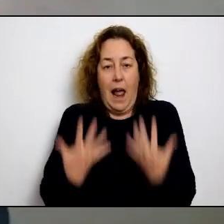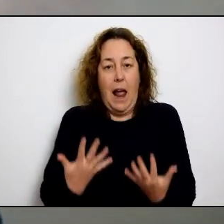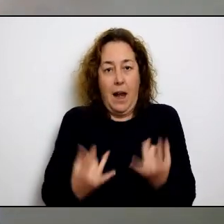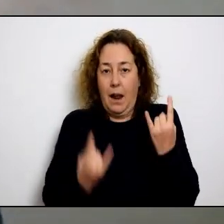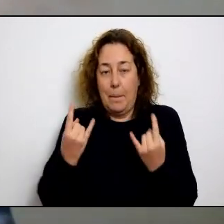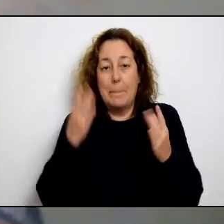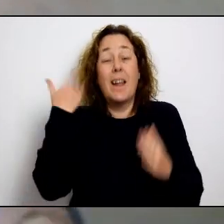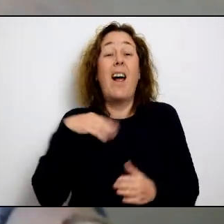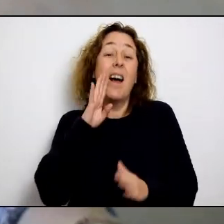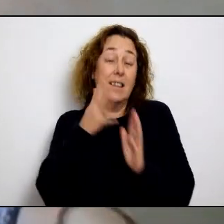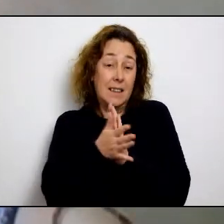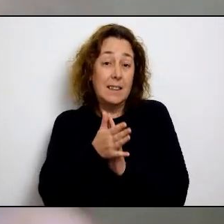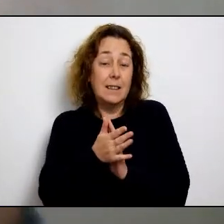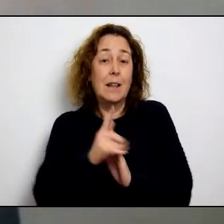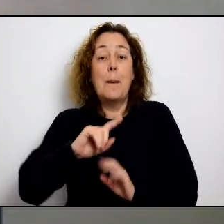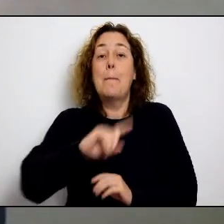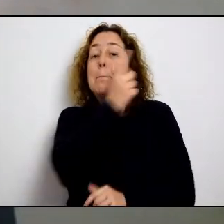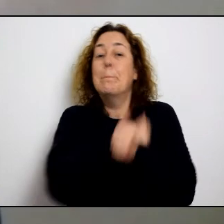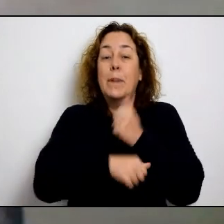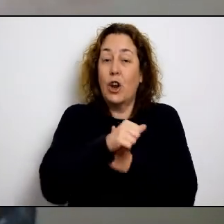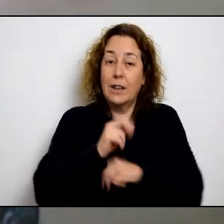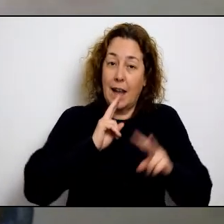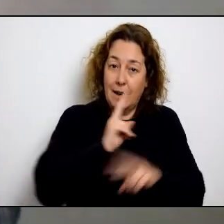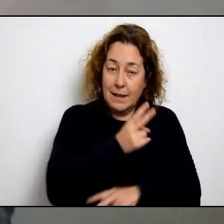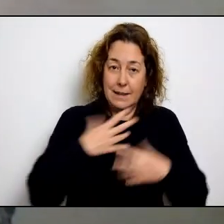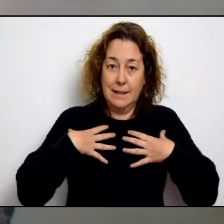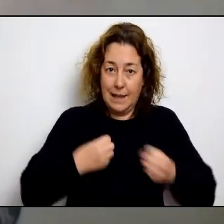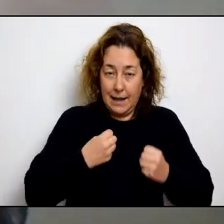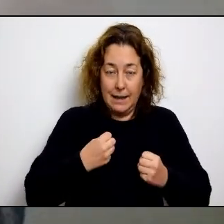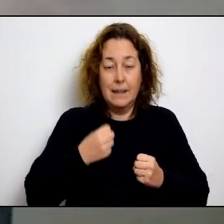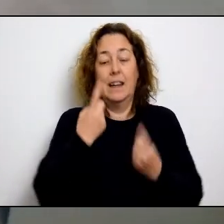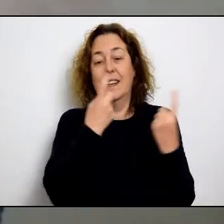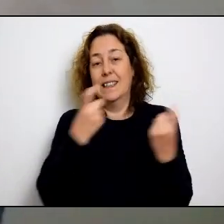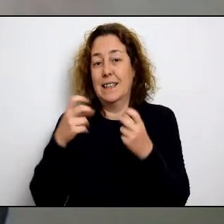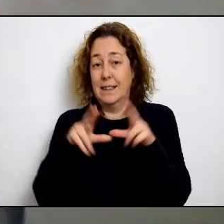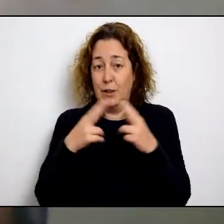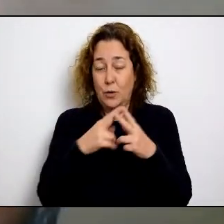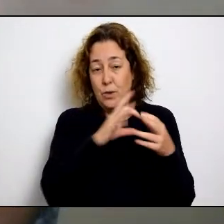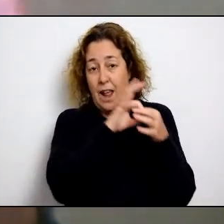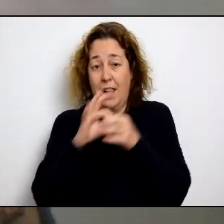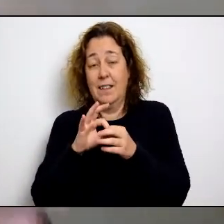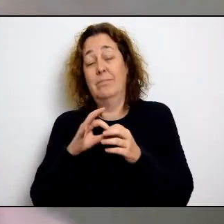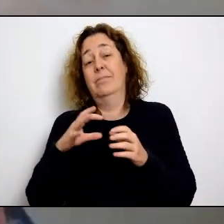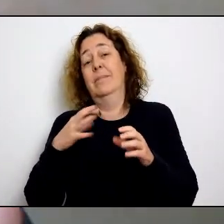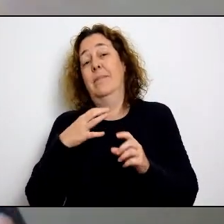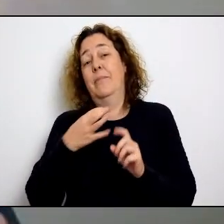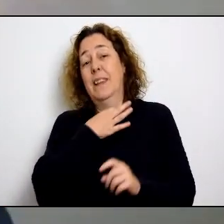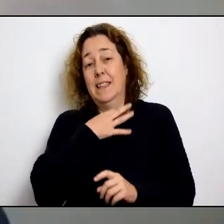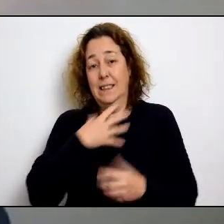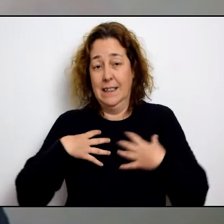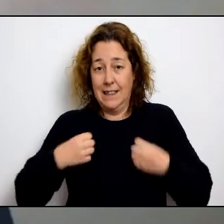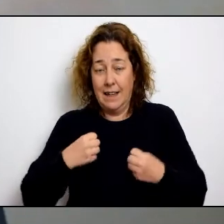que estem fent feina respecte a la situació eminent però com deia antes donant resposta a lo